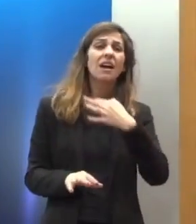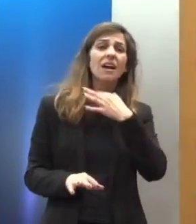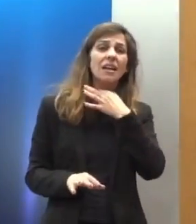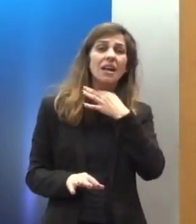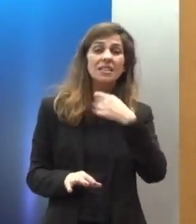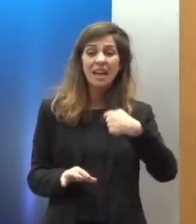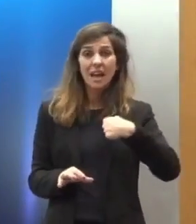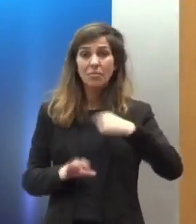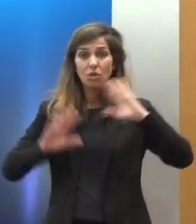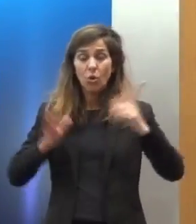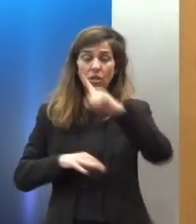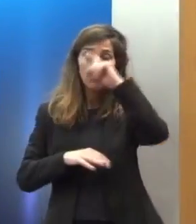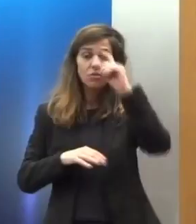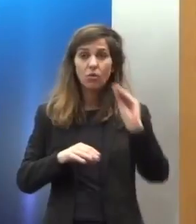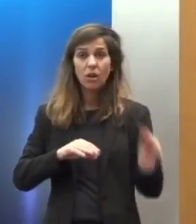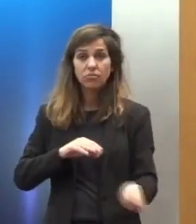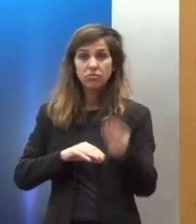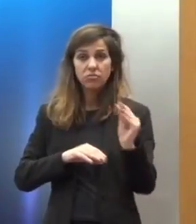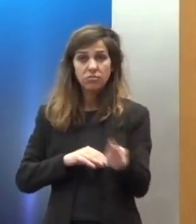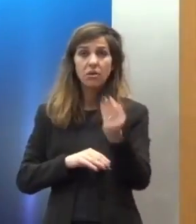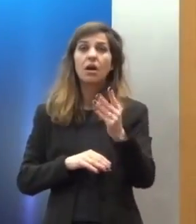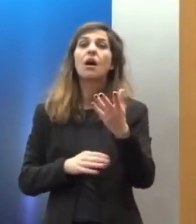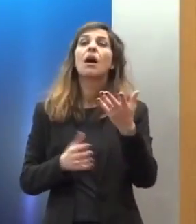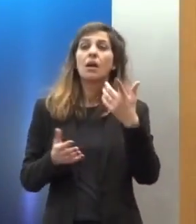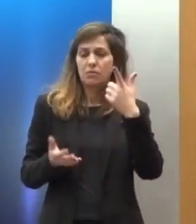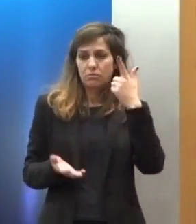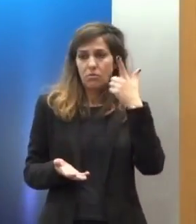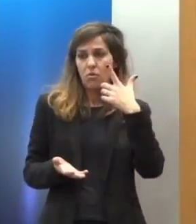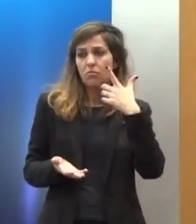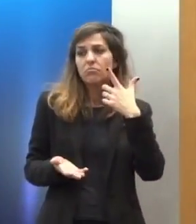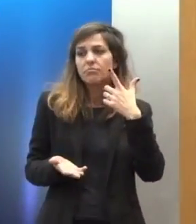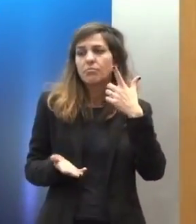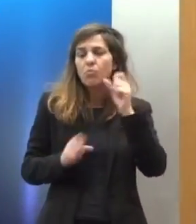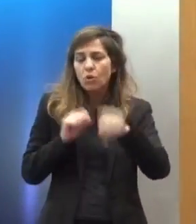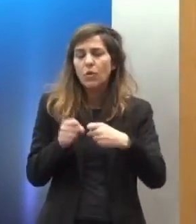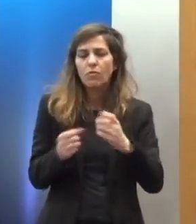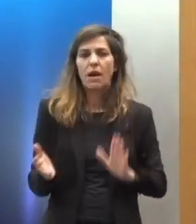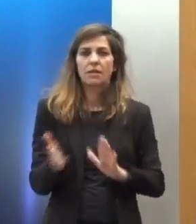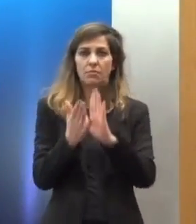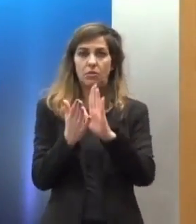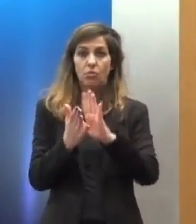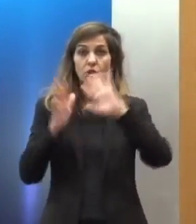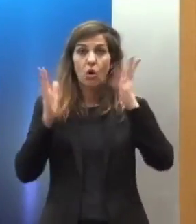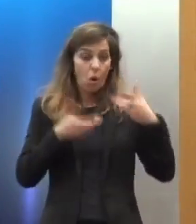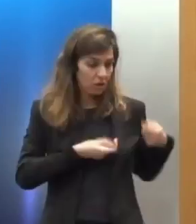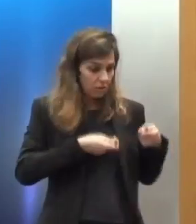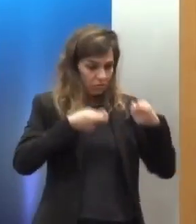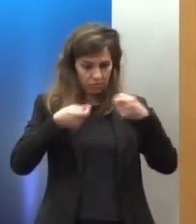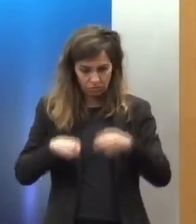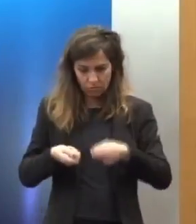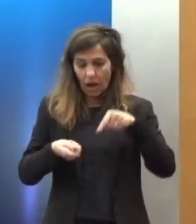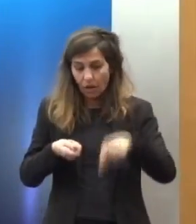δυσκολιών που αντιμετωπίζουμε της κατάστασης την οποία βρήκαμε και πρέπει να αλλάξουμε αλλά